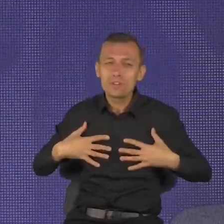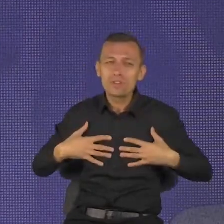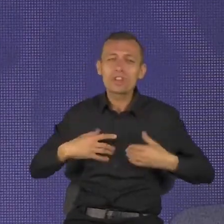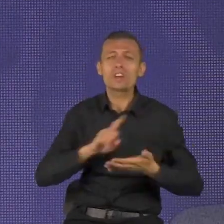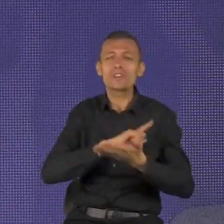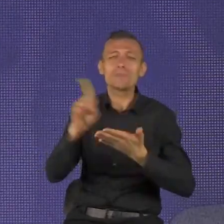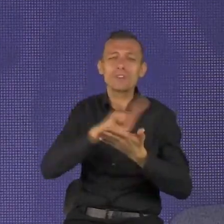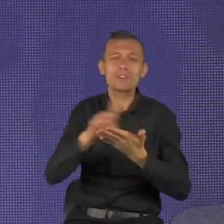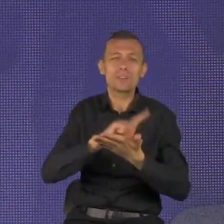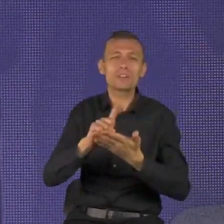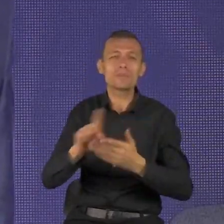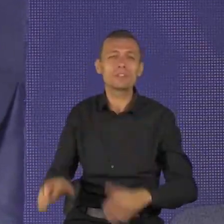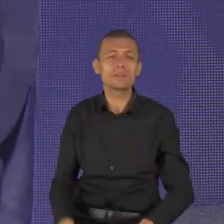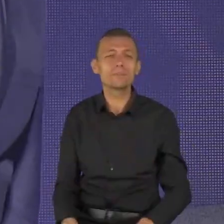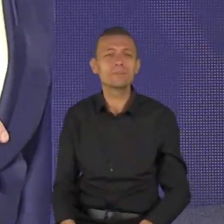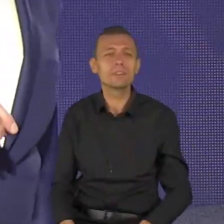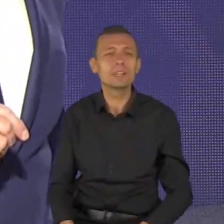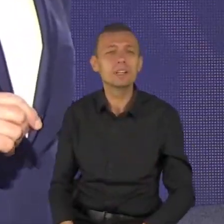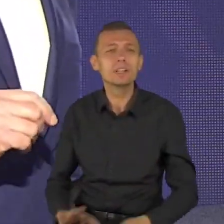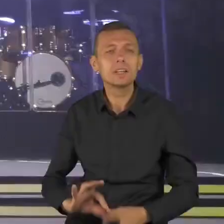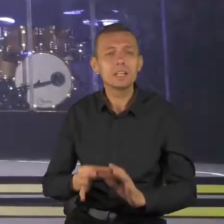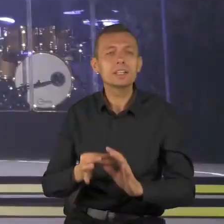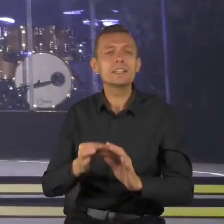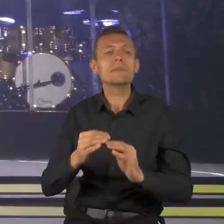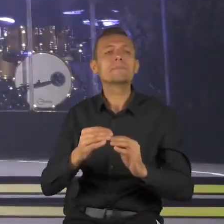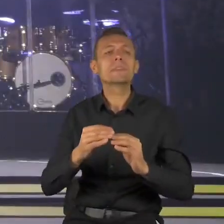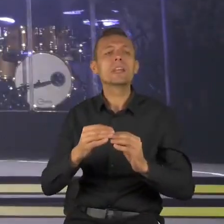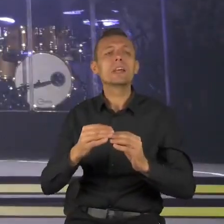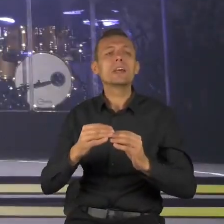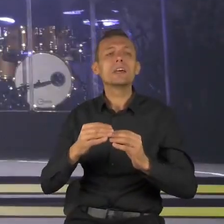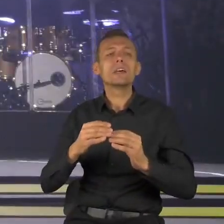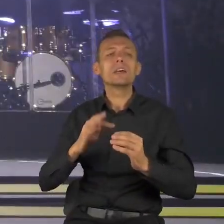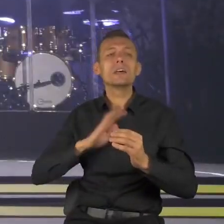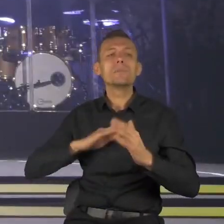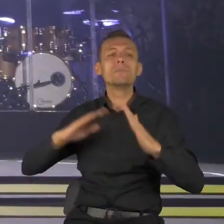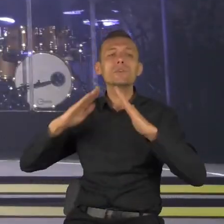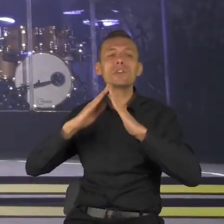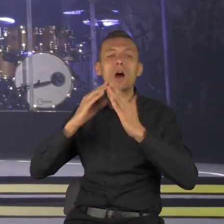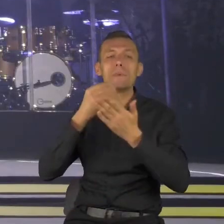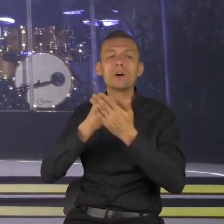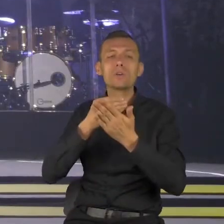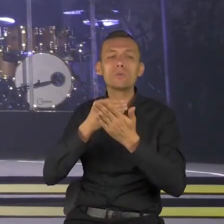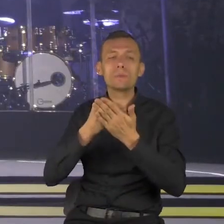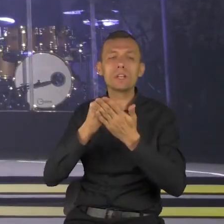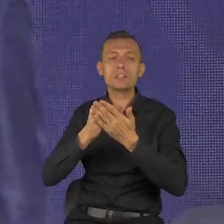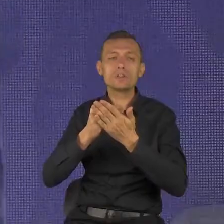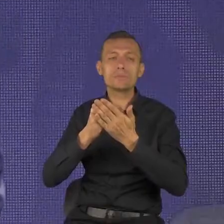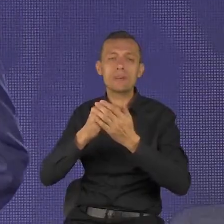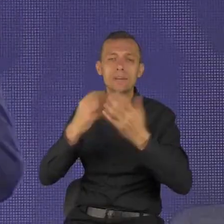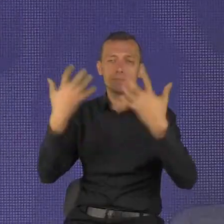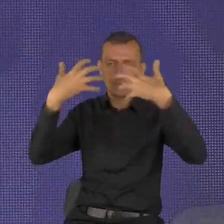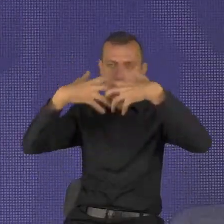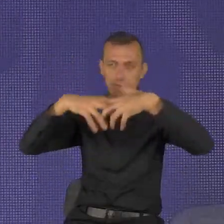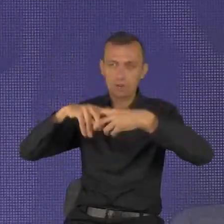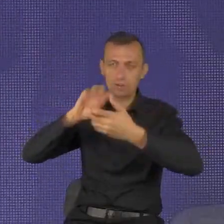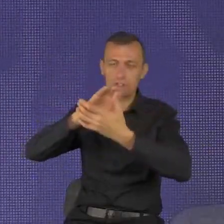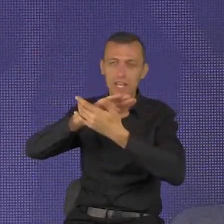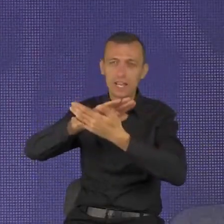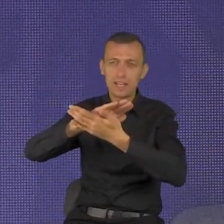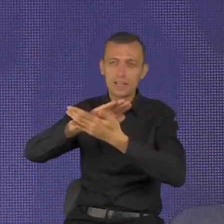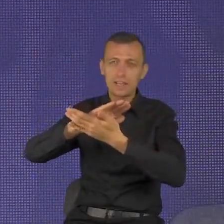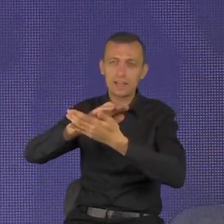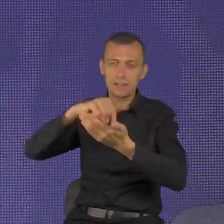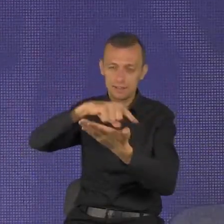kiedy wiele lat temu kupiliśmy zmywarkę, to sobie pomyślałem, to nam pozwoli zaoszczędzić czas. Potem kupiliśmy jakąś